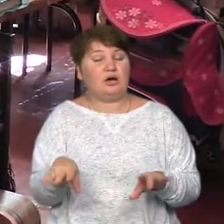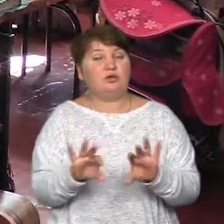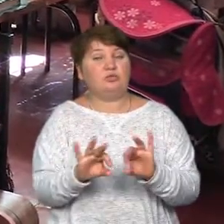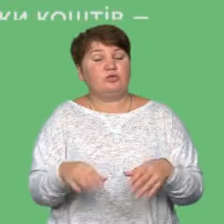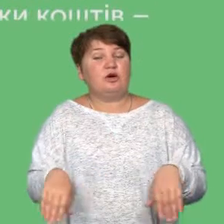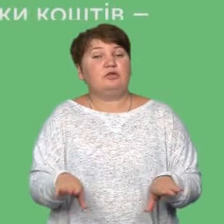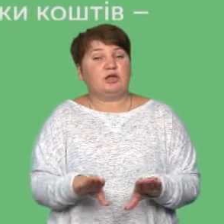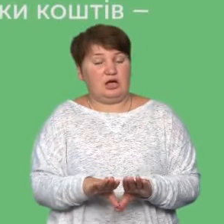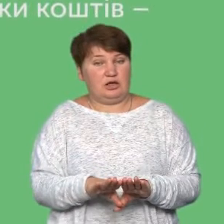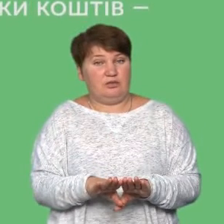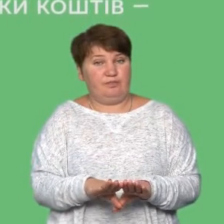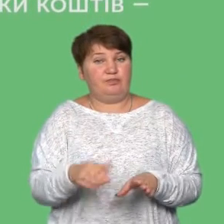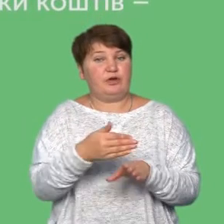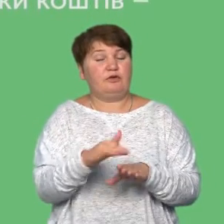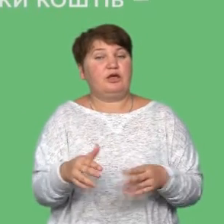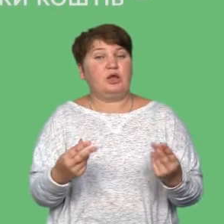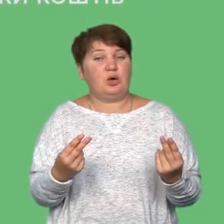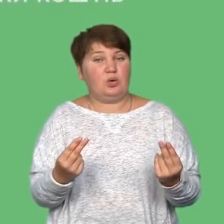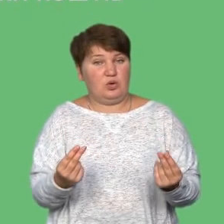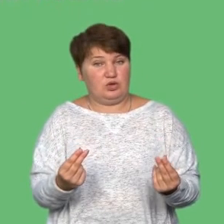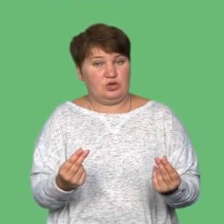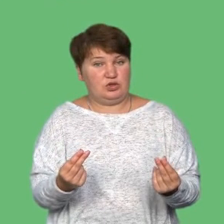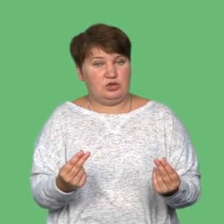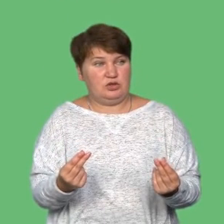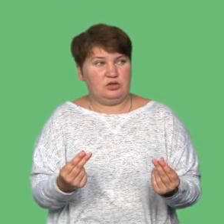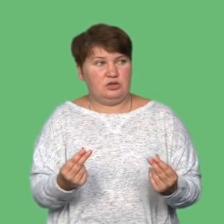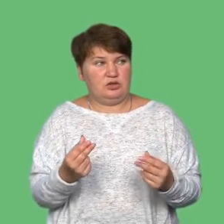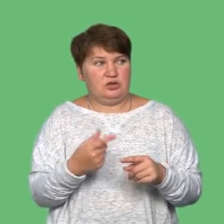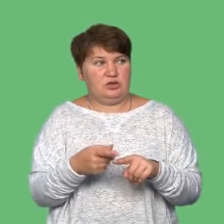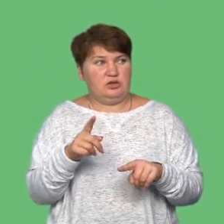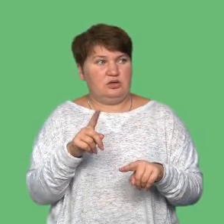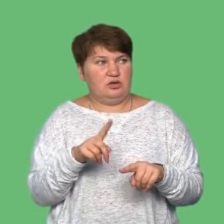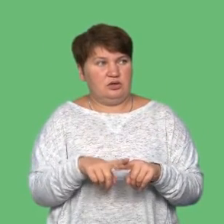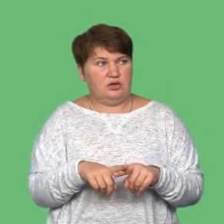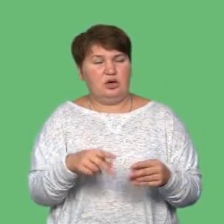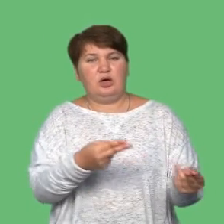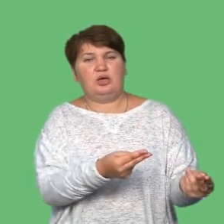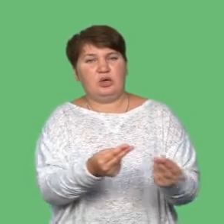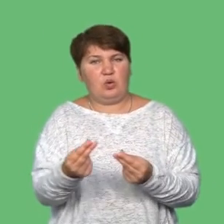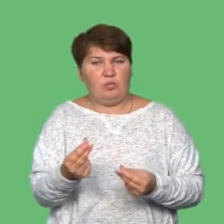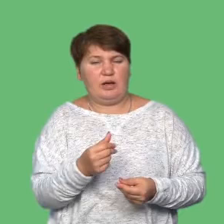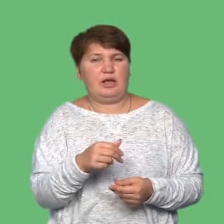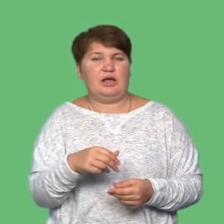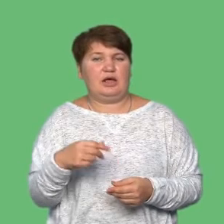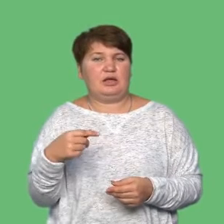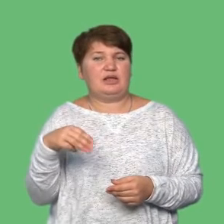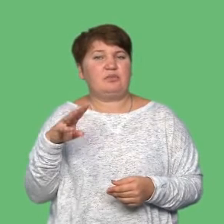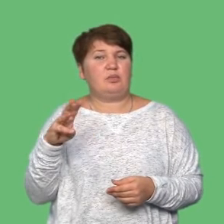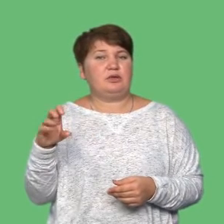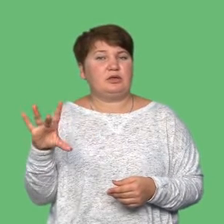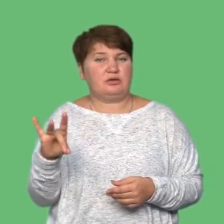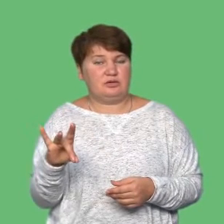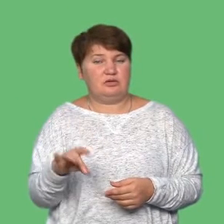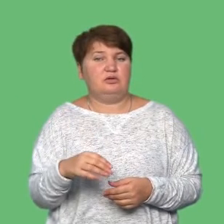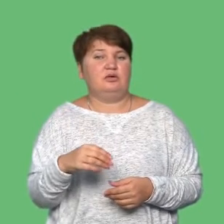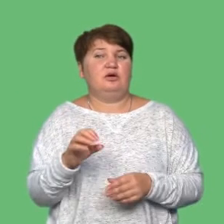Виділили кошти на закупівлю термометри. Закупили термометри. Один термометр віздали в